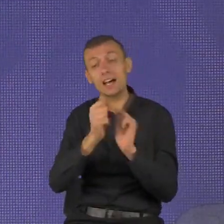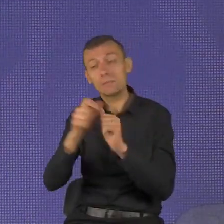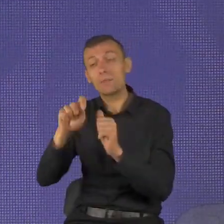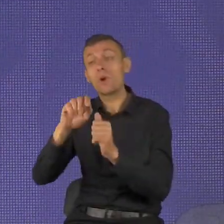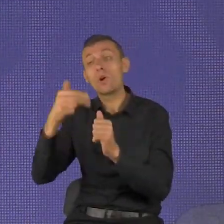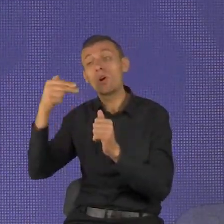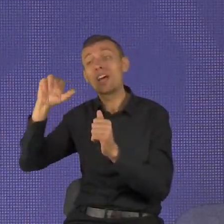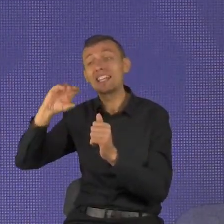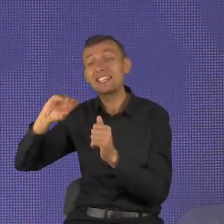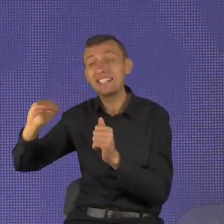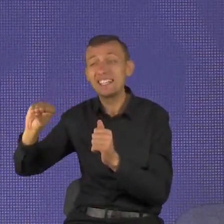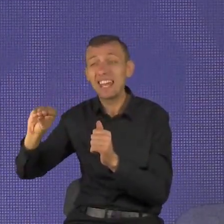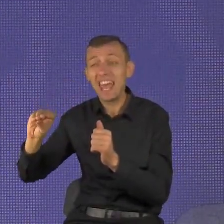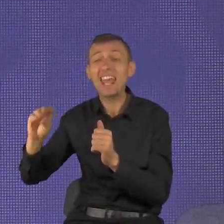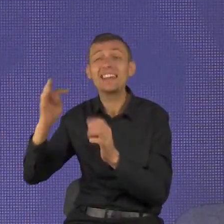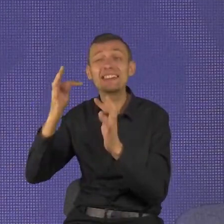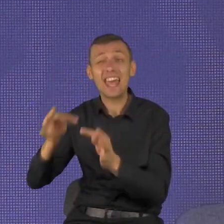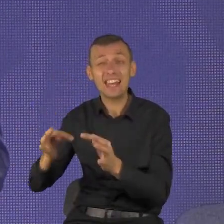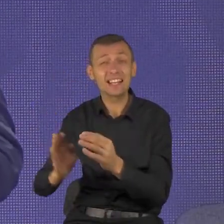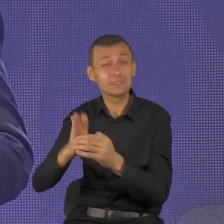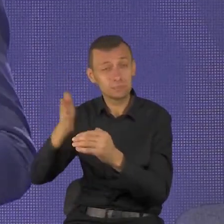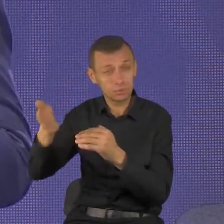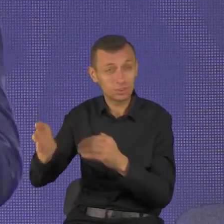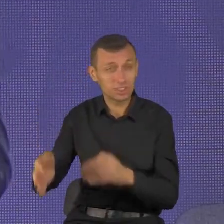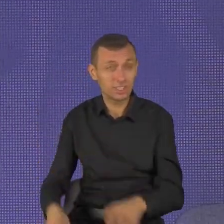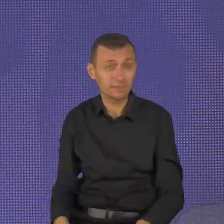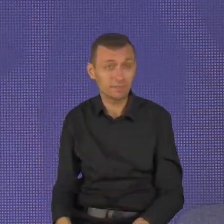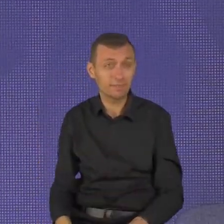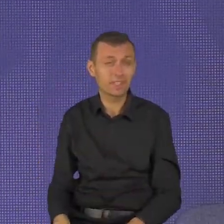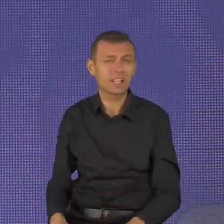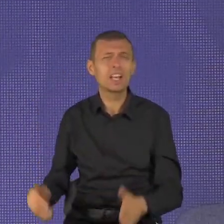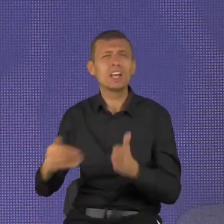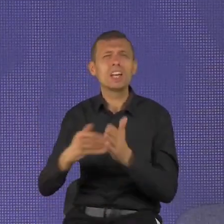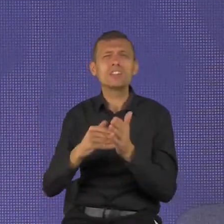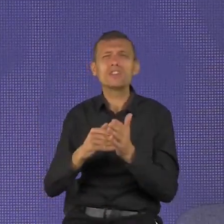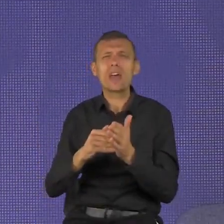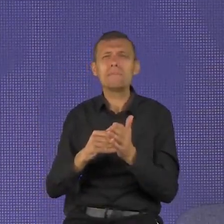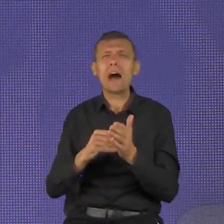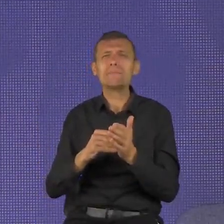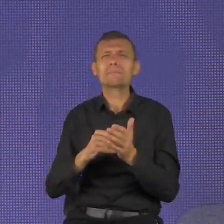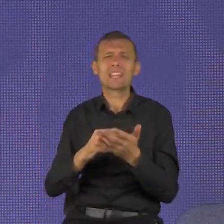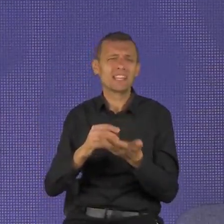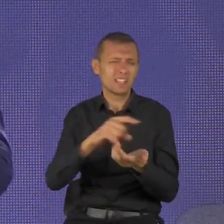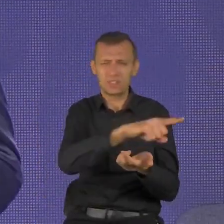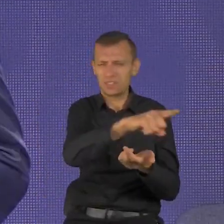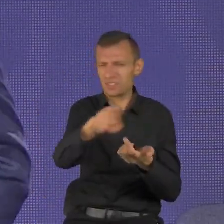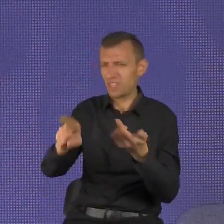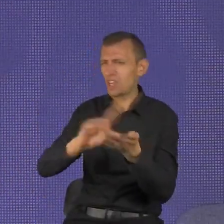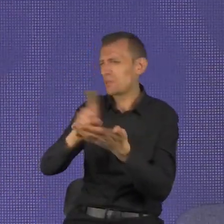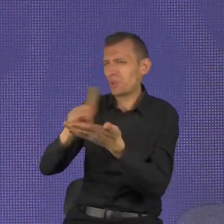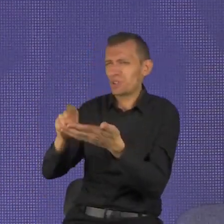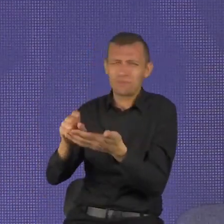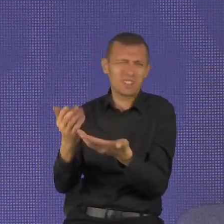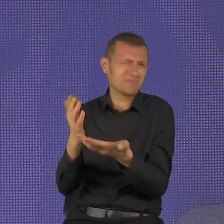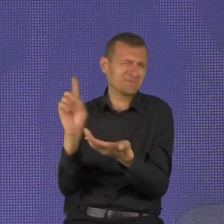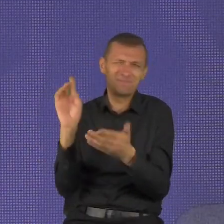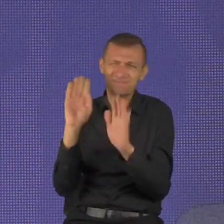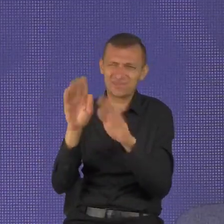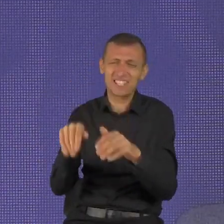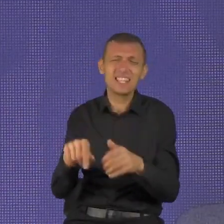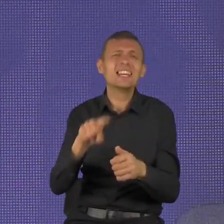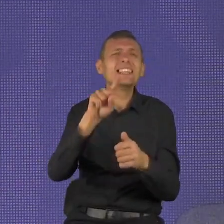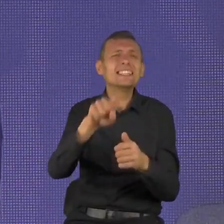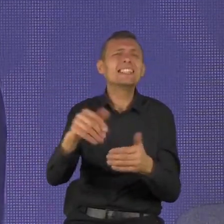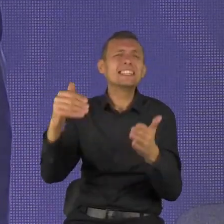naucz się być zadowolonym. Słuchaj zanim cokolwiek powiesz, bądź posłuszny czwartemu przy kazaniu,